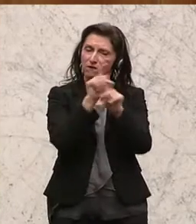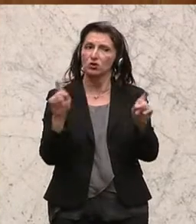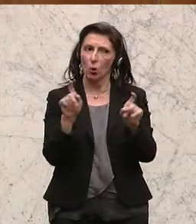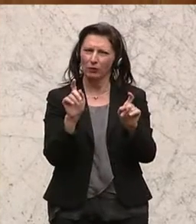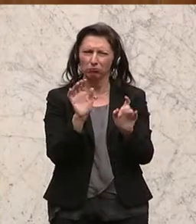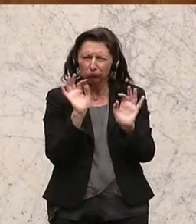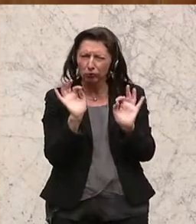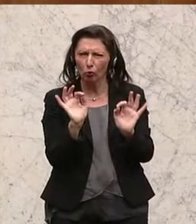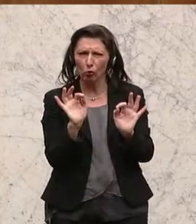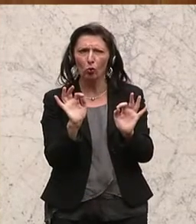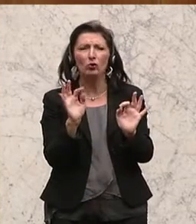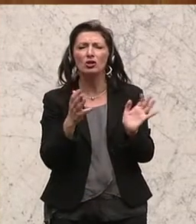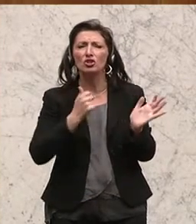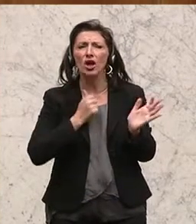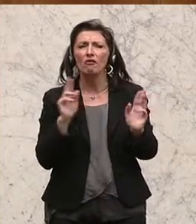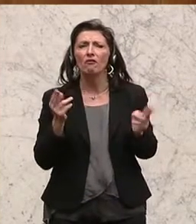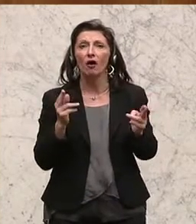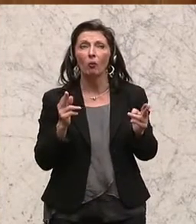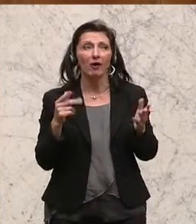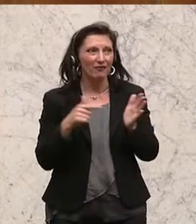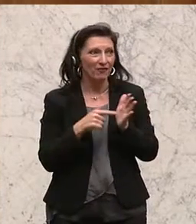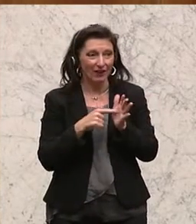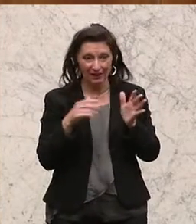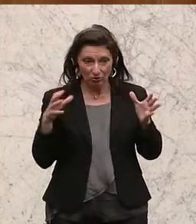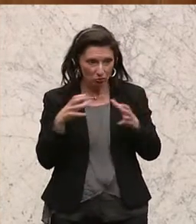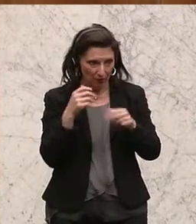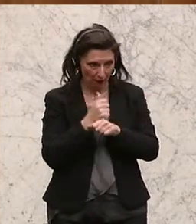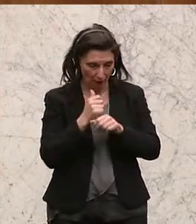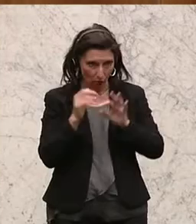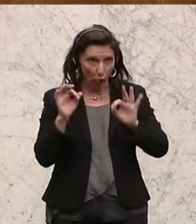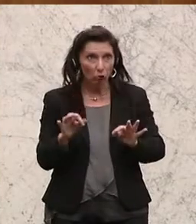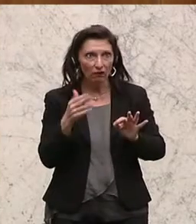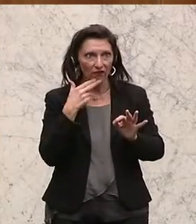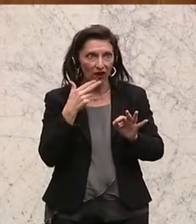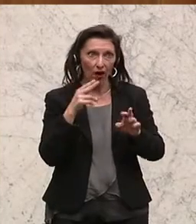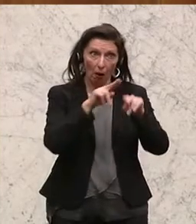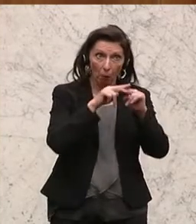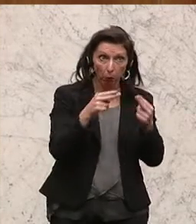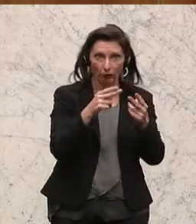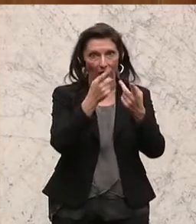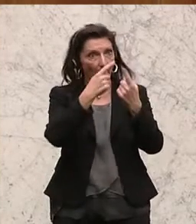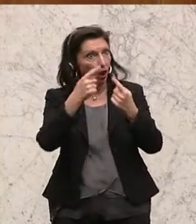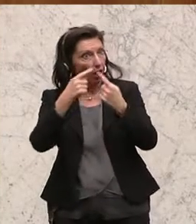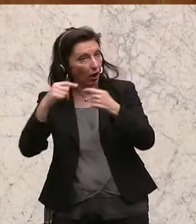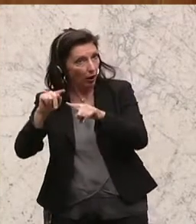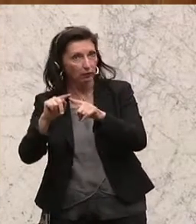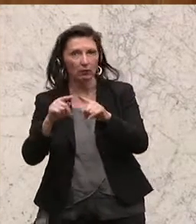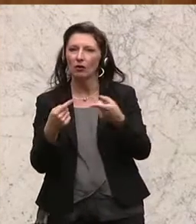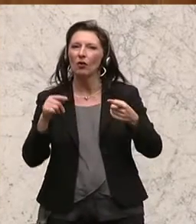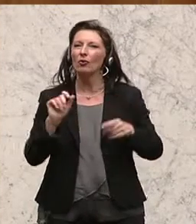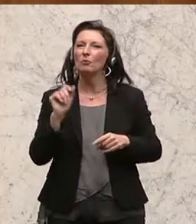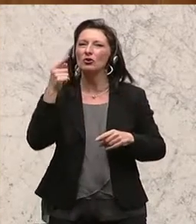wir deshalb, weil wir gut kooperieren zwischen dem Bund, zwischen den Ländern und vor allem, weil sehr viele